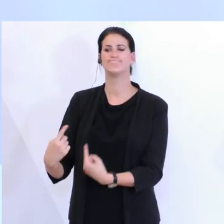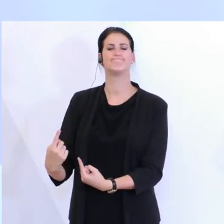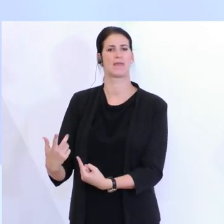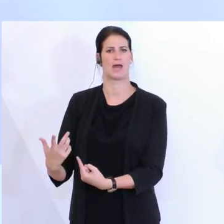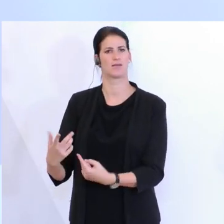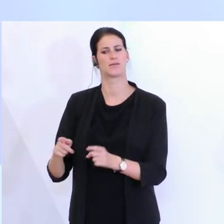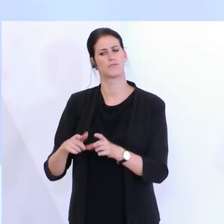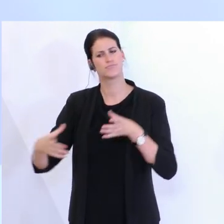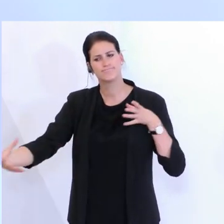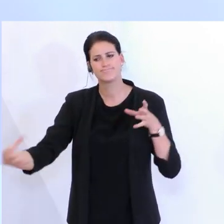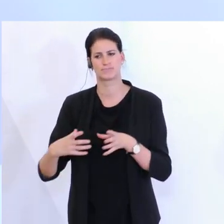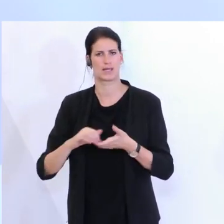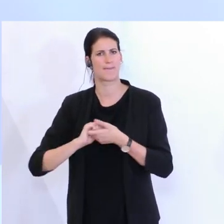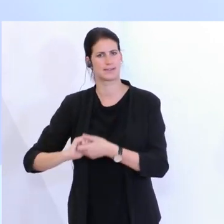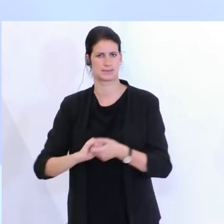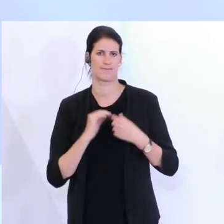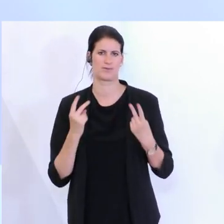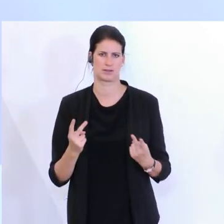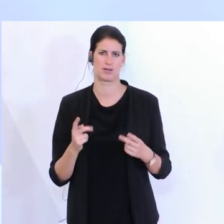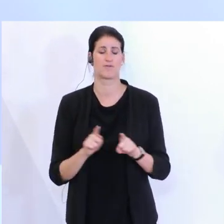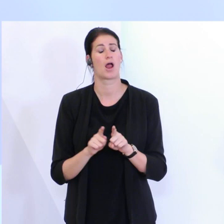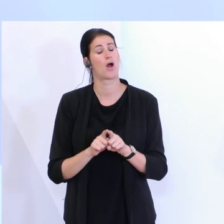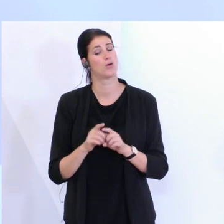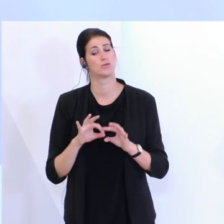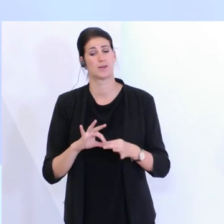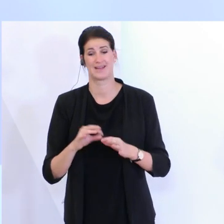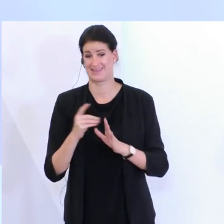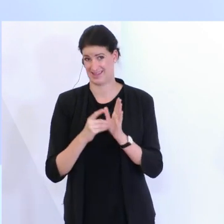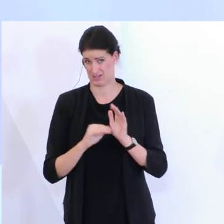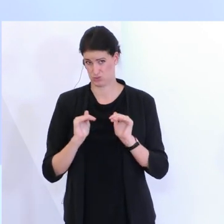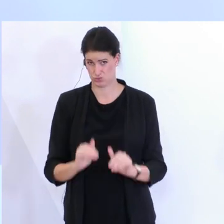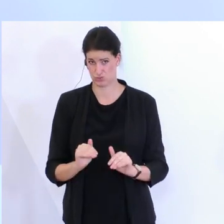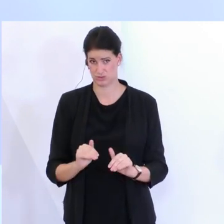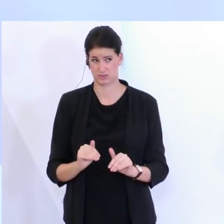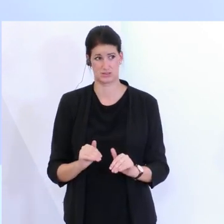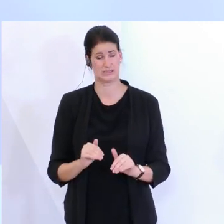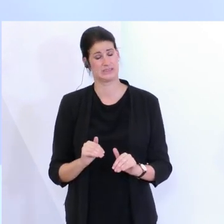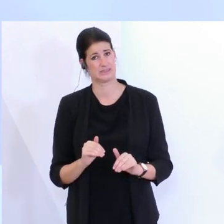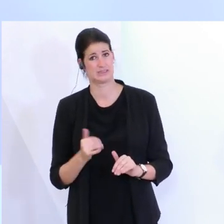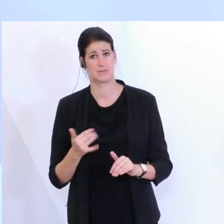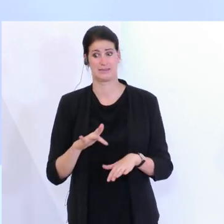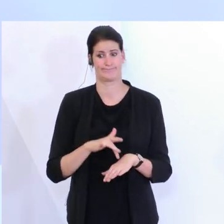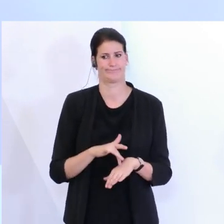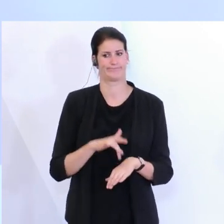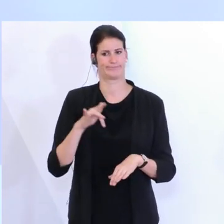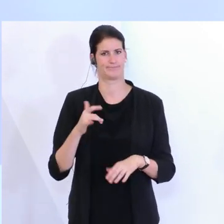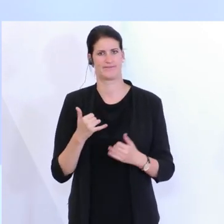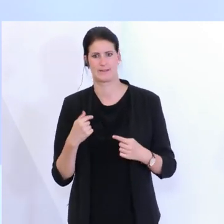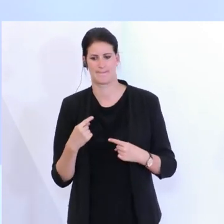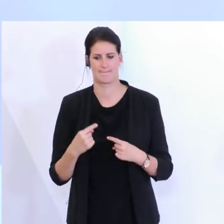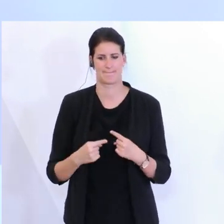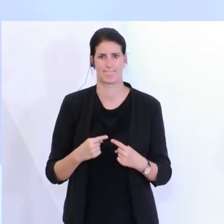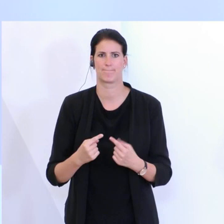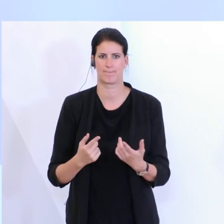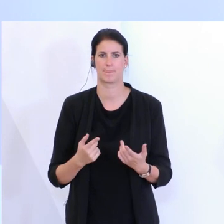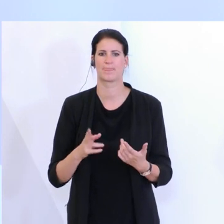speziell mit dem Datenschutz immer auf einer sehr schmalen Gratwanderung unterwegs. Das Ganze ist auch